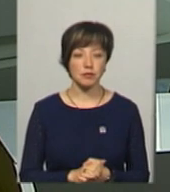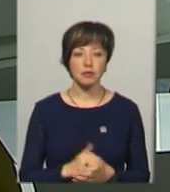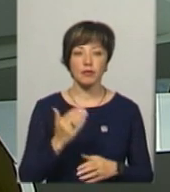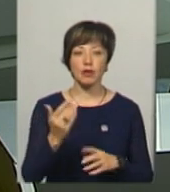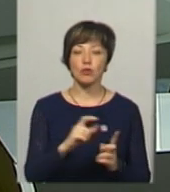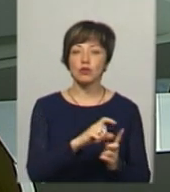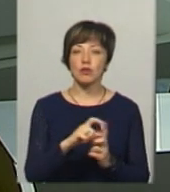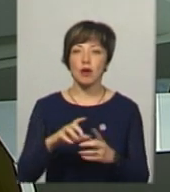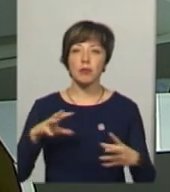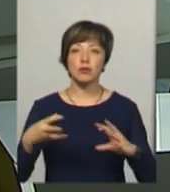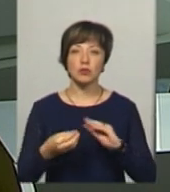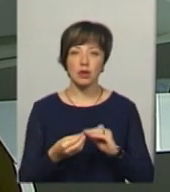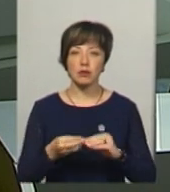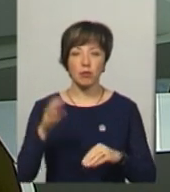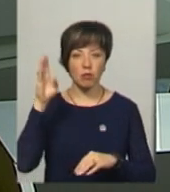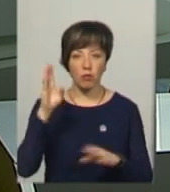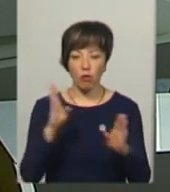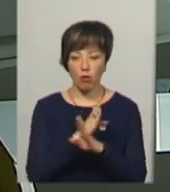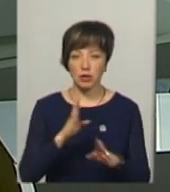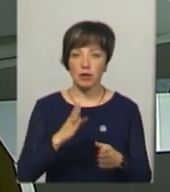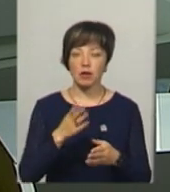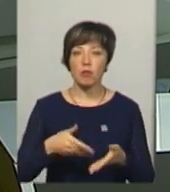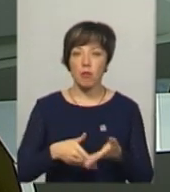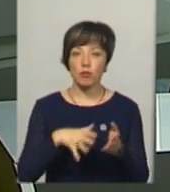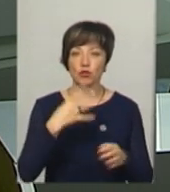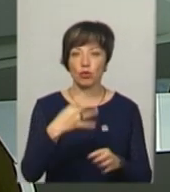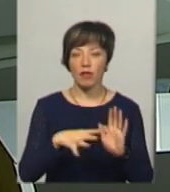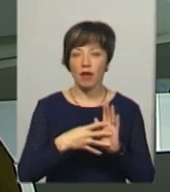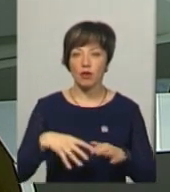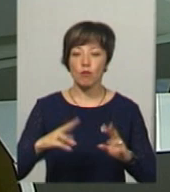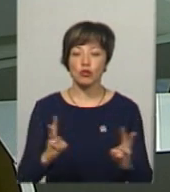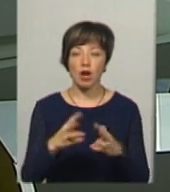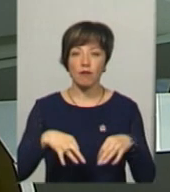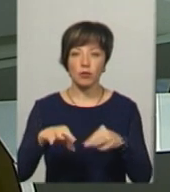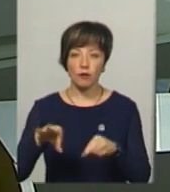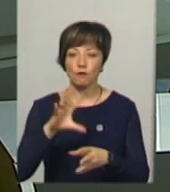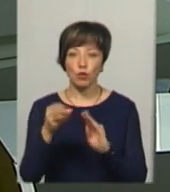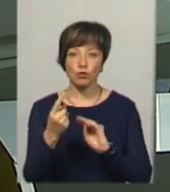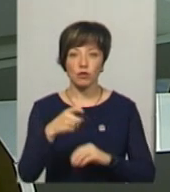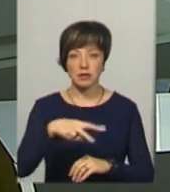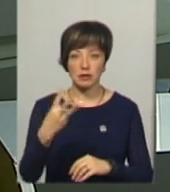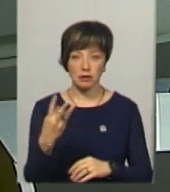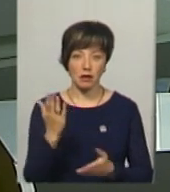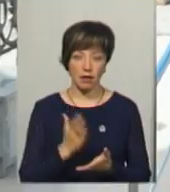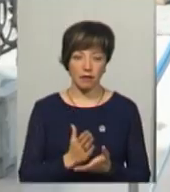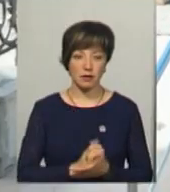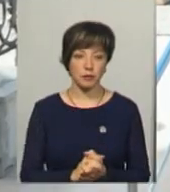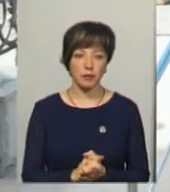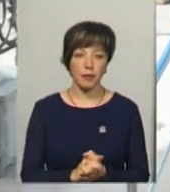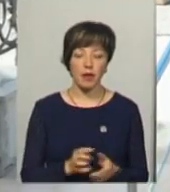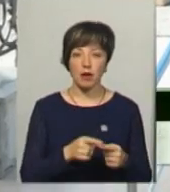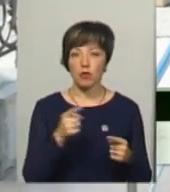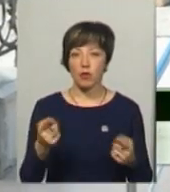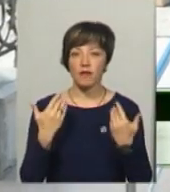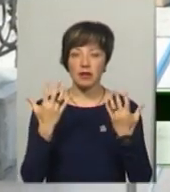За його словами, наслідки негоди ліквідовували 49 пожежних автомобілів зі 123 наявних. Протягом